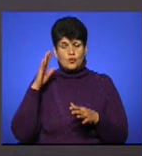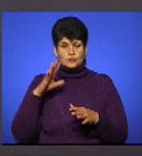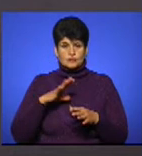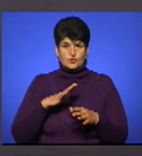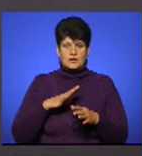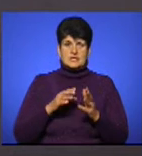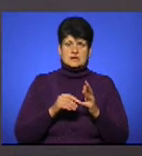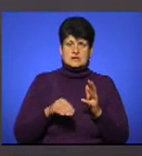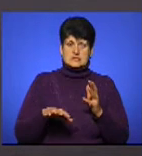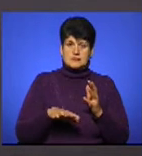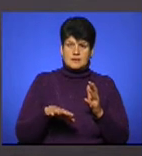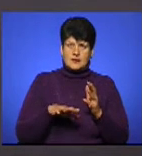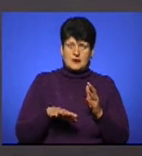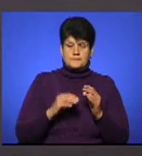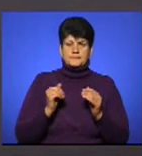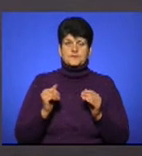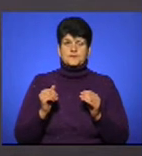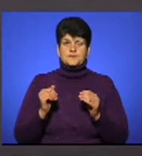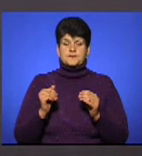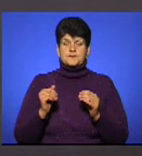грунти на поверхні.